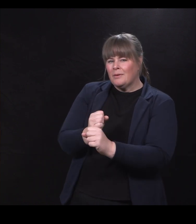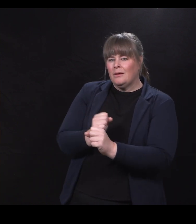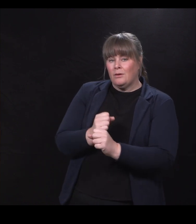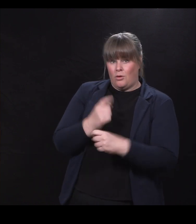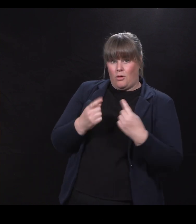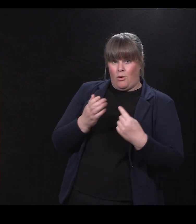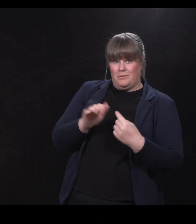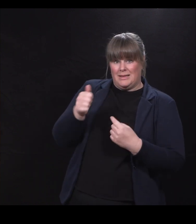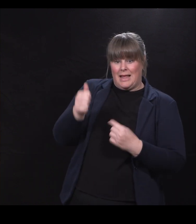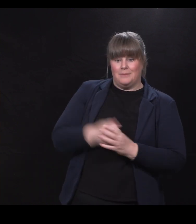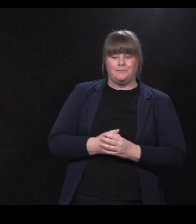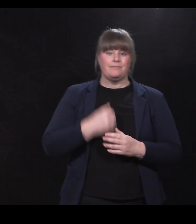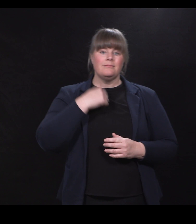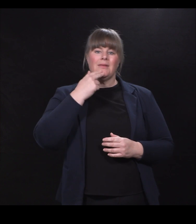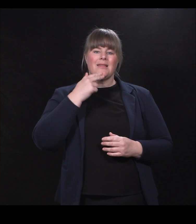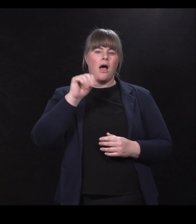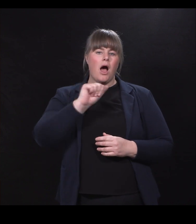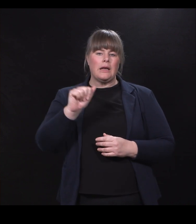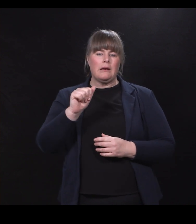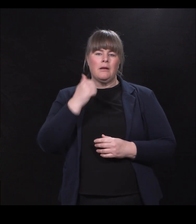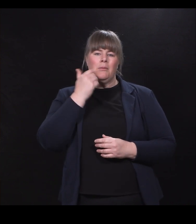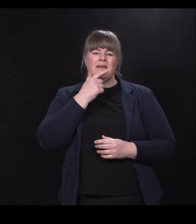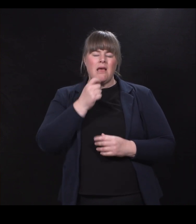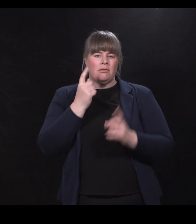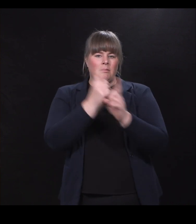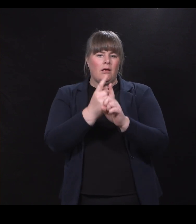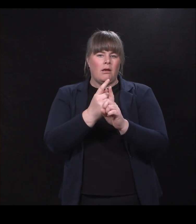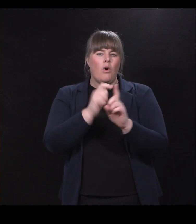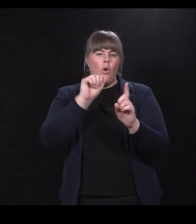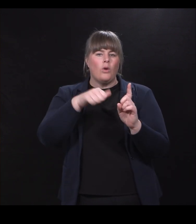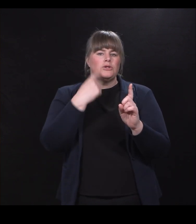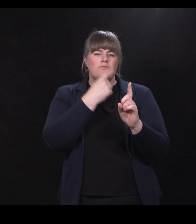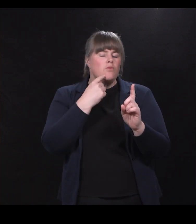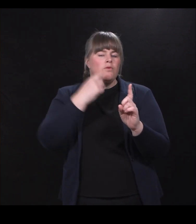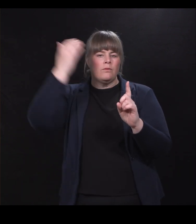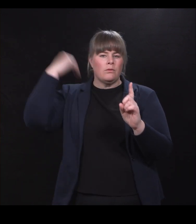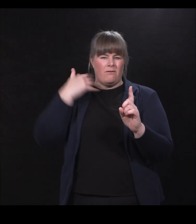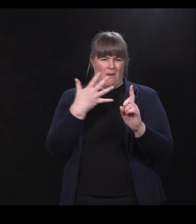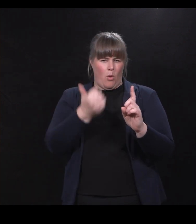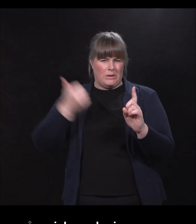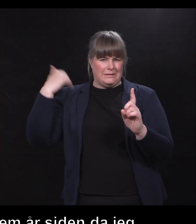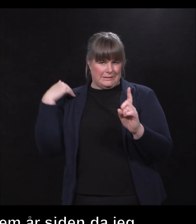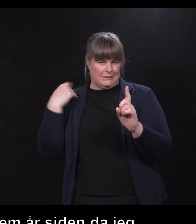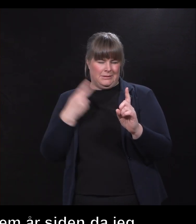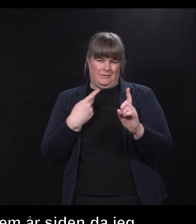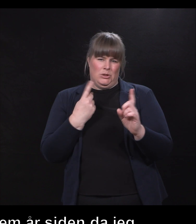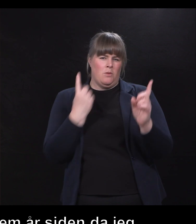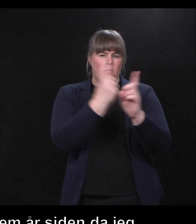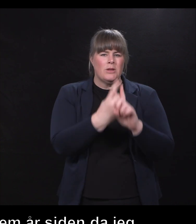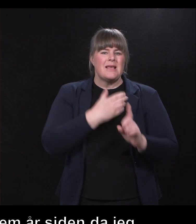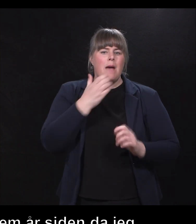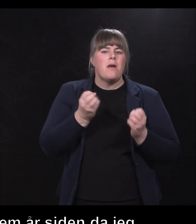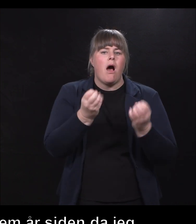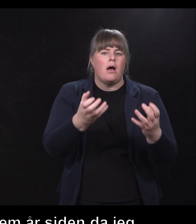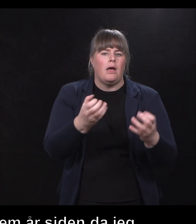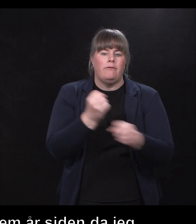kjent med Åsmund for fem år siden, gjennom å faktisk møte han i en eplehage. Det er jo en unik opplevelse, for jeg har